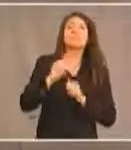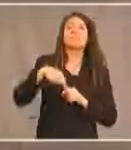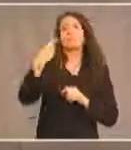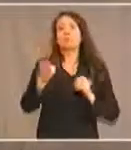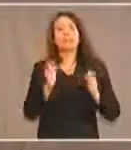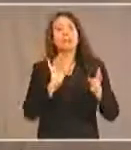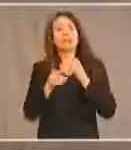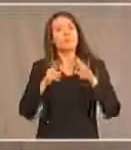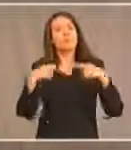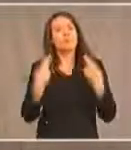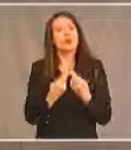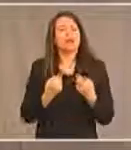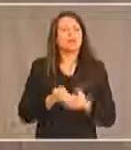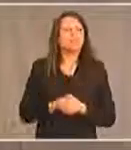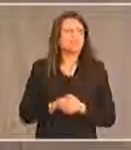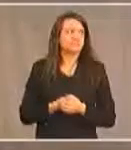webinaires